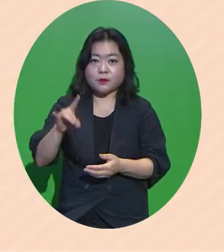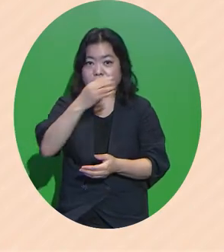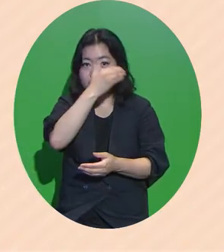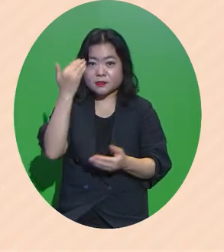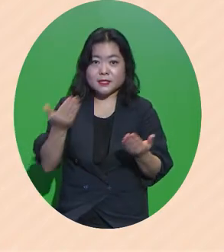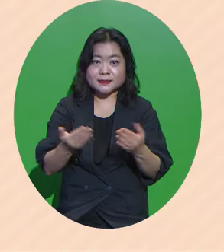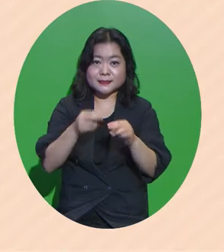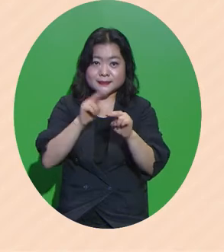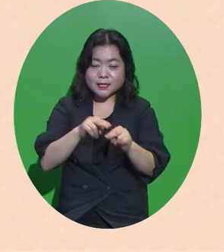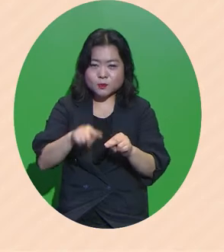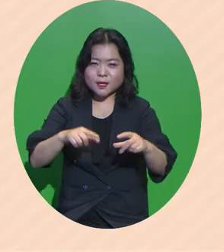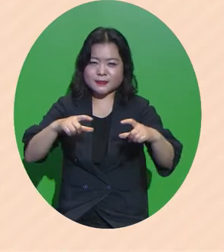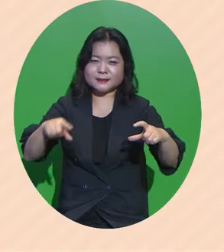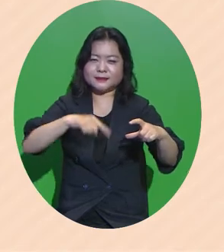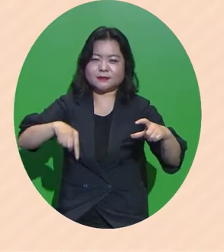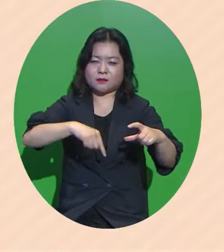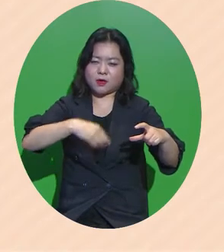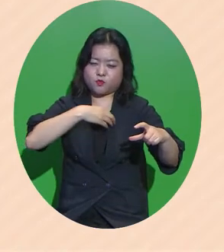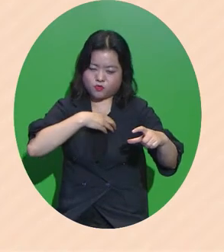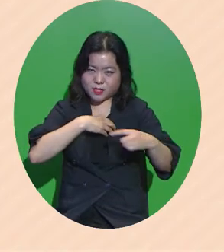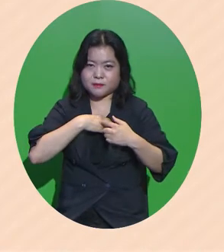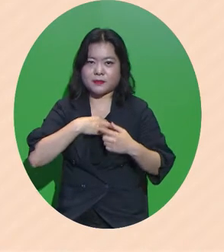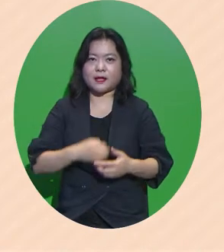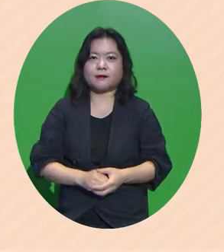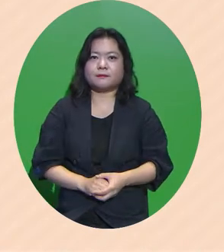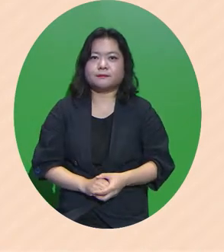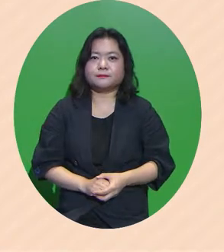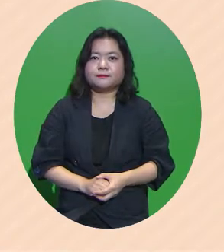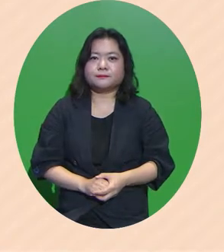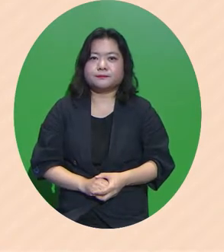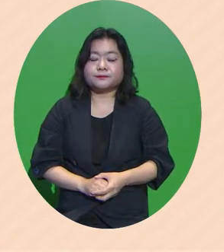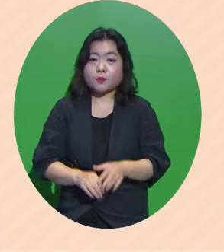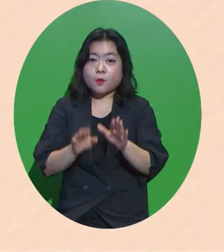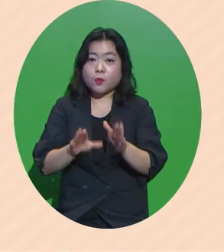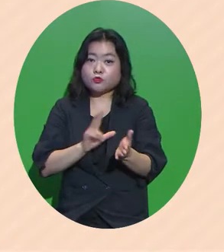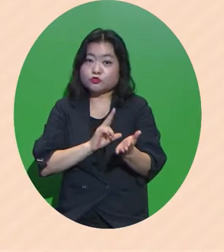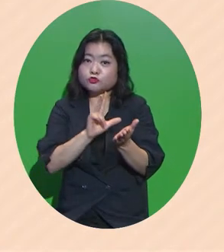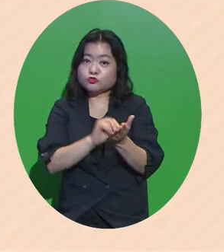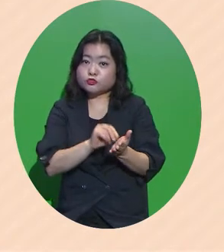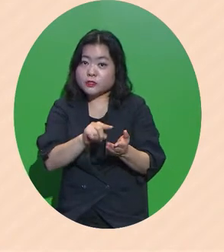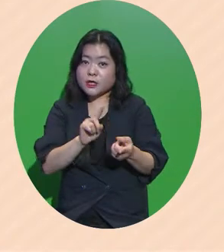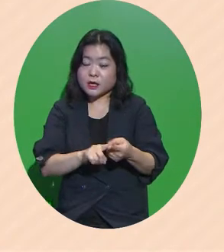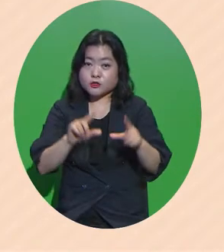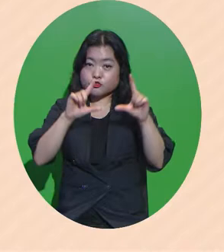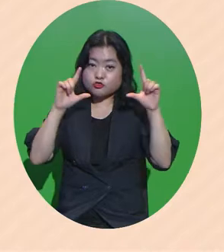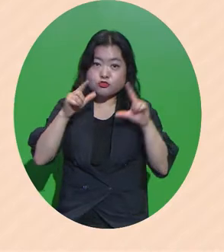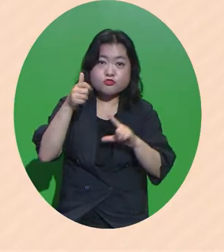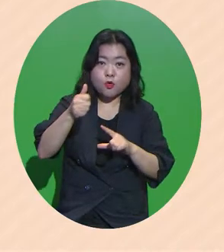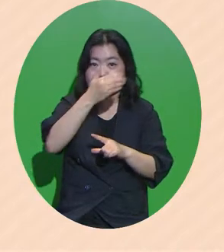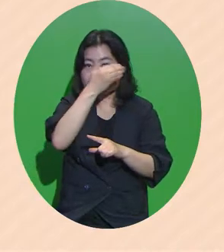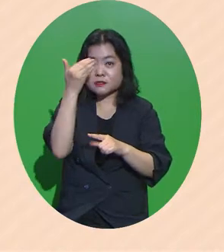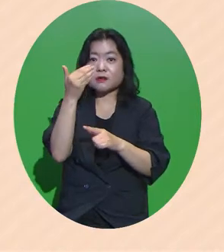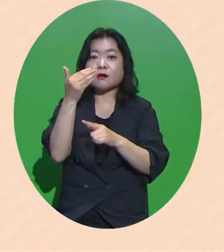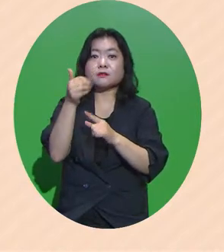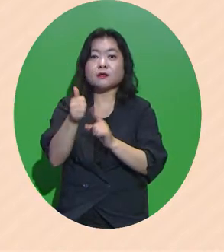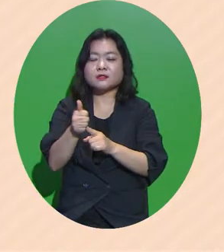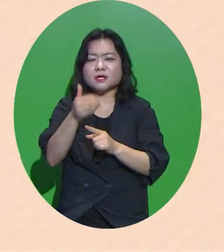청년 일자리와 지역의 위기입니다 오늘 주제의 주인공인 청년은